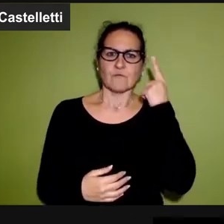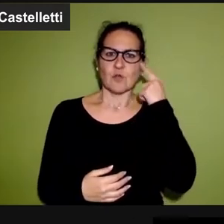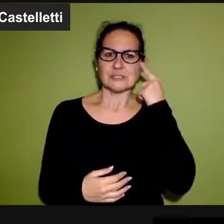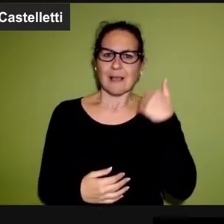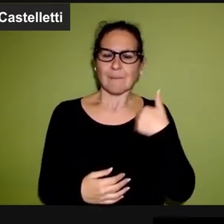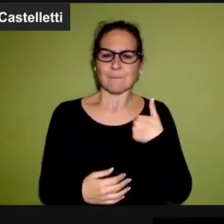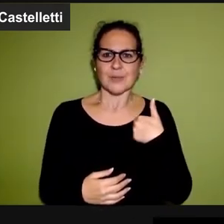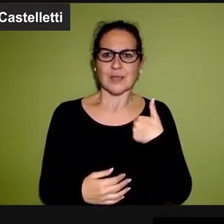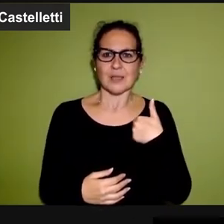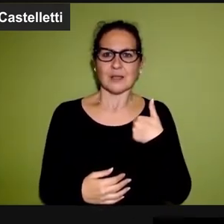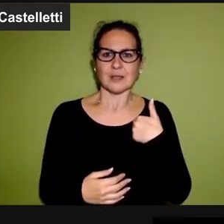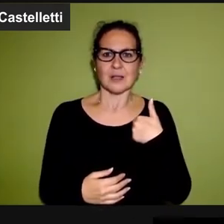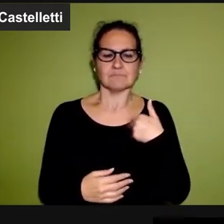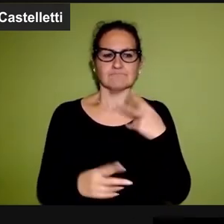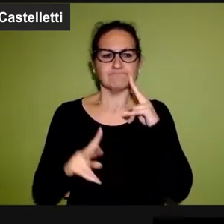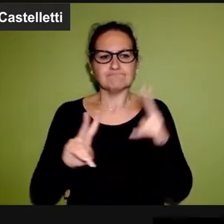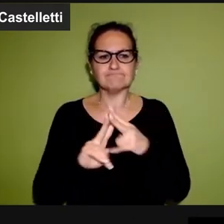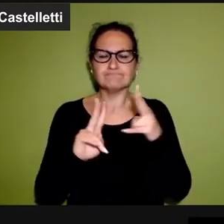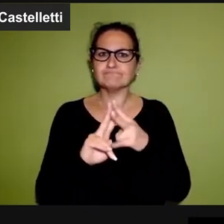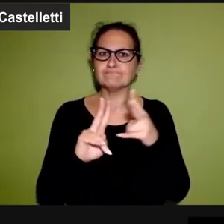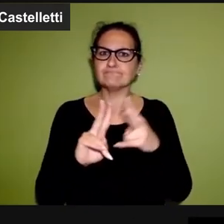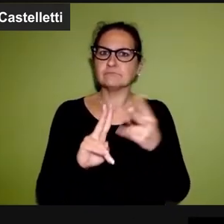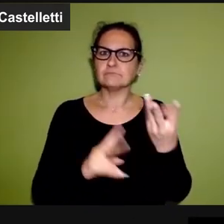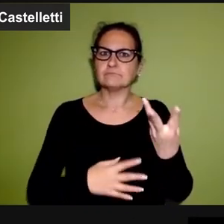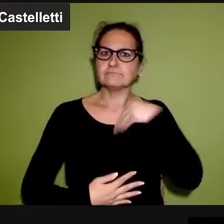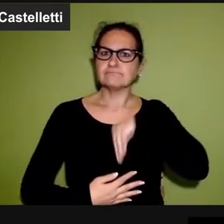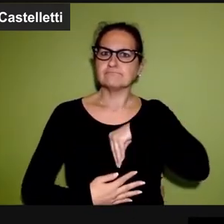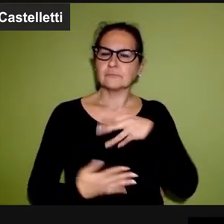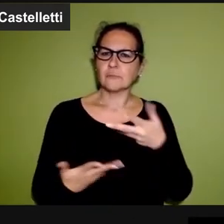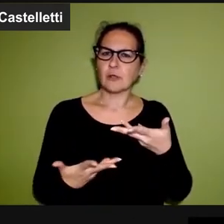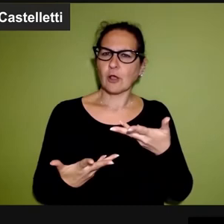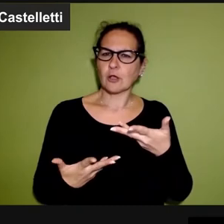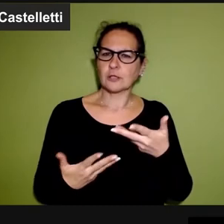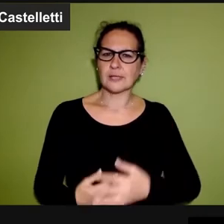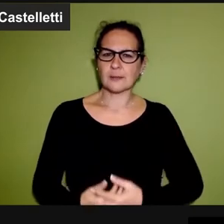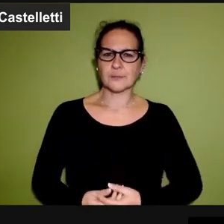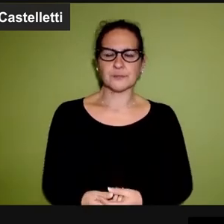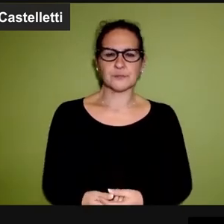complessivamente che impressione ha tratto da questi incontri.